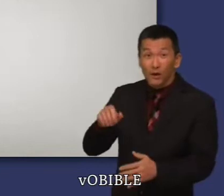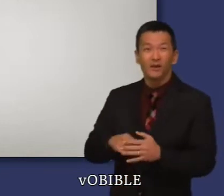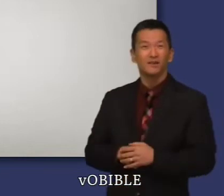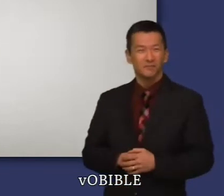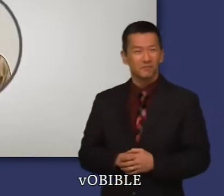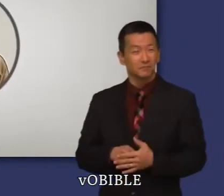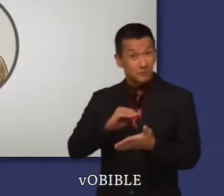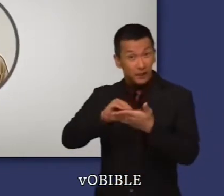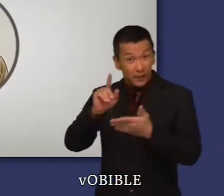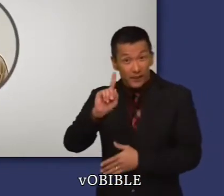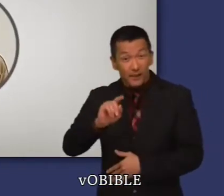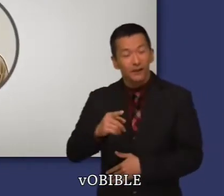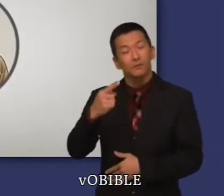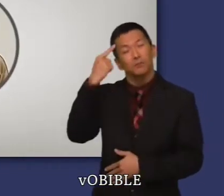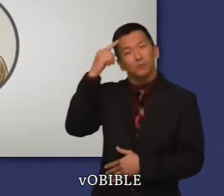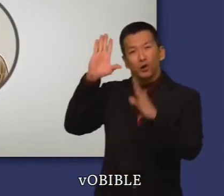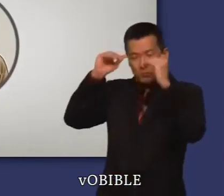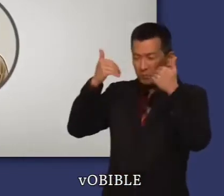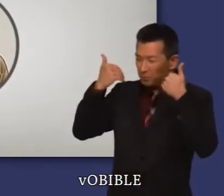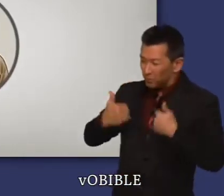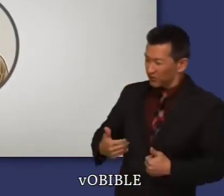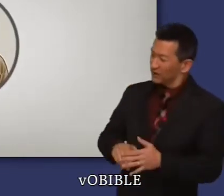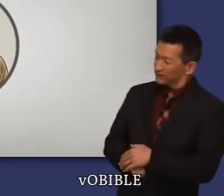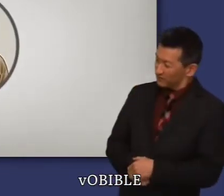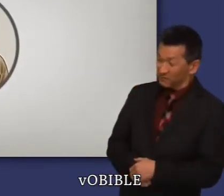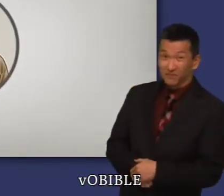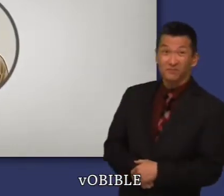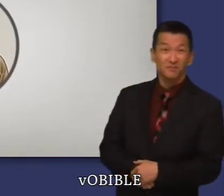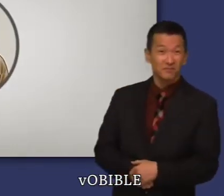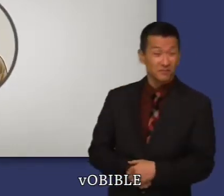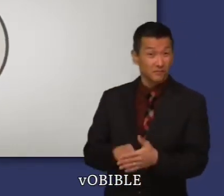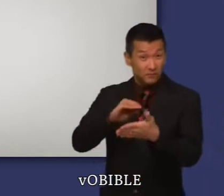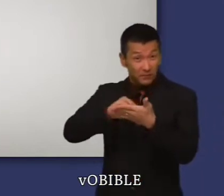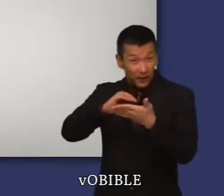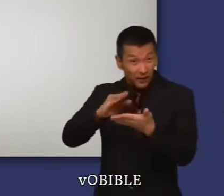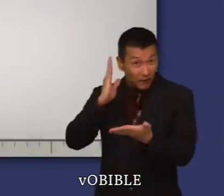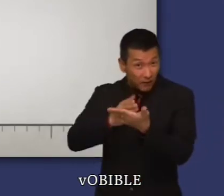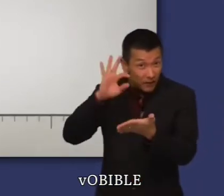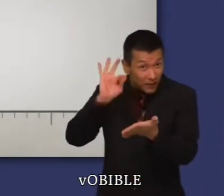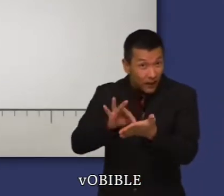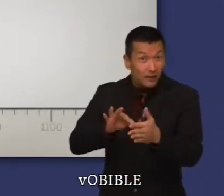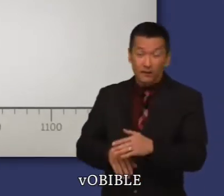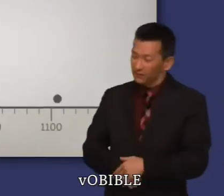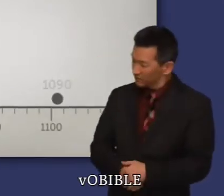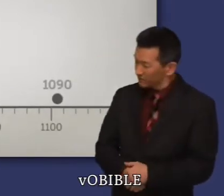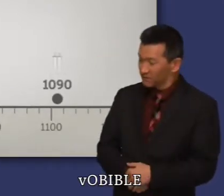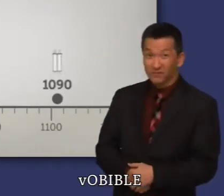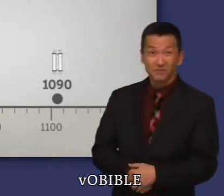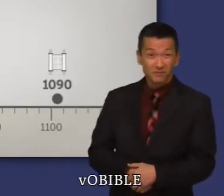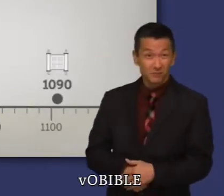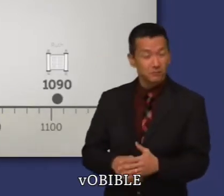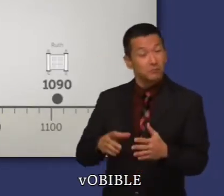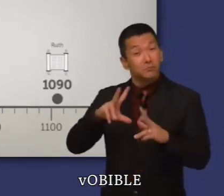On pense que c le prophète Samuel qui a rédigé ce livre. La rédaction du Livre de Ruth s'est achevée vers